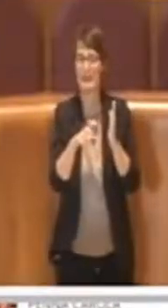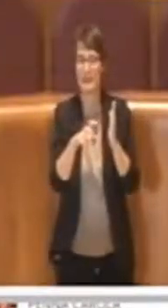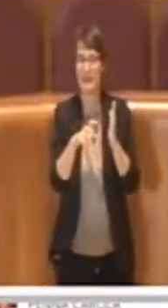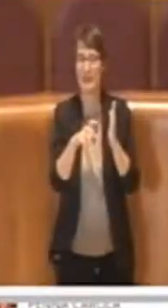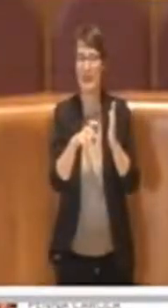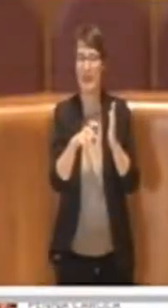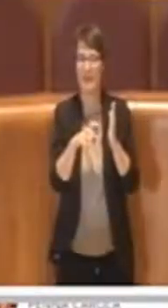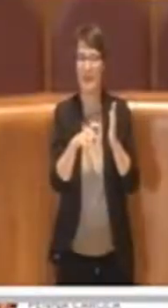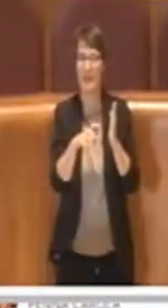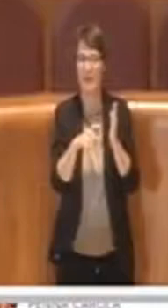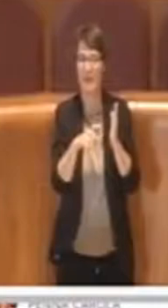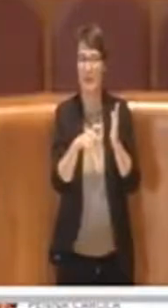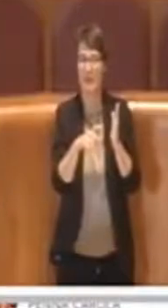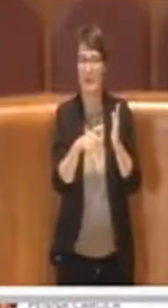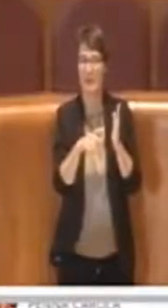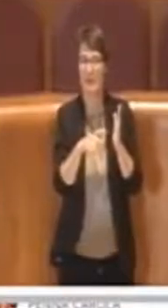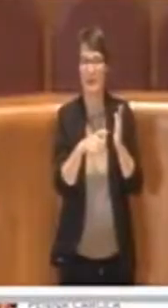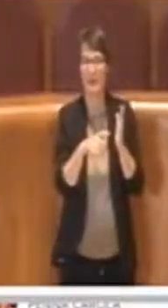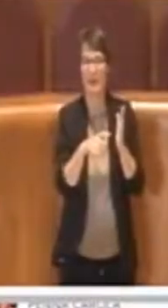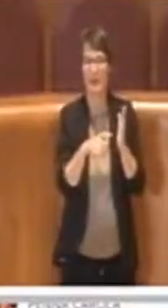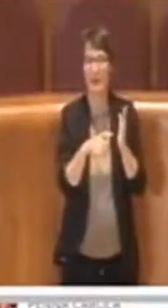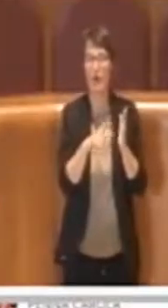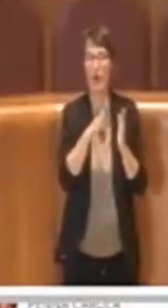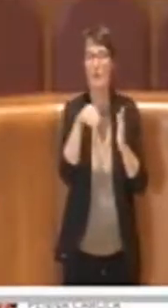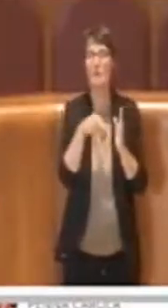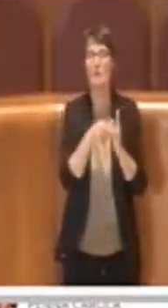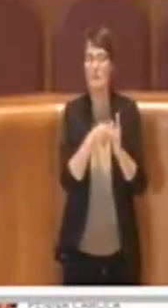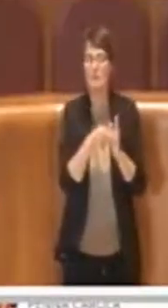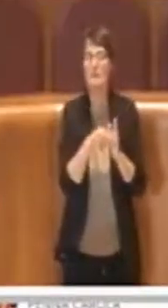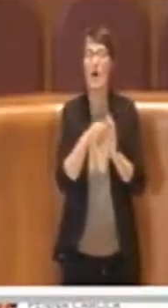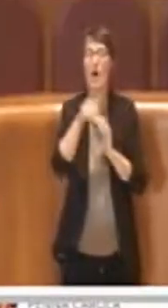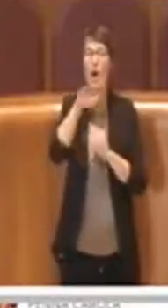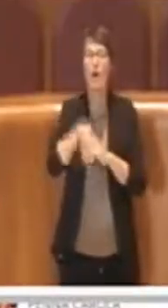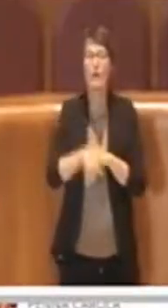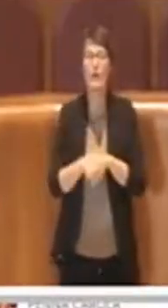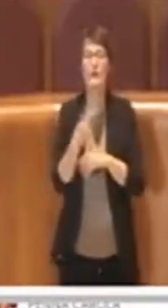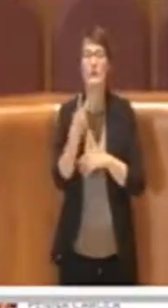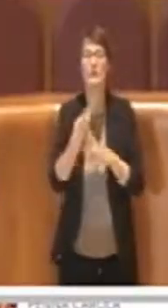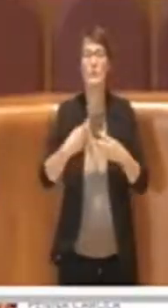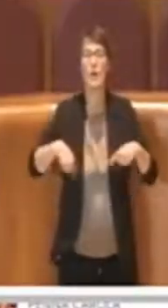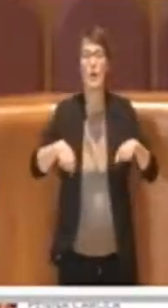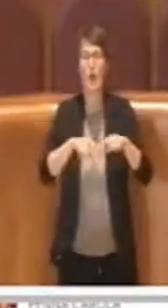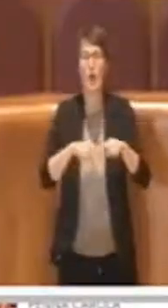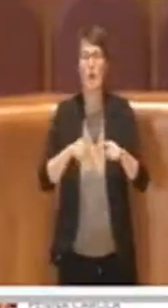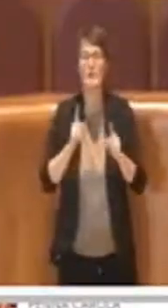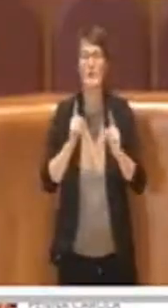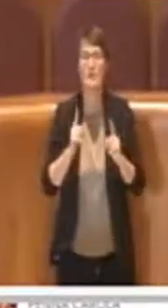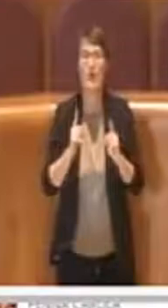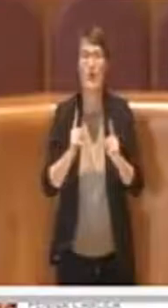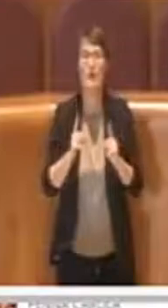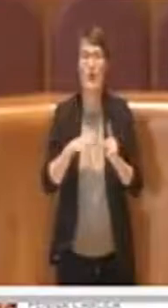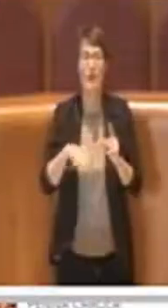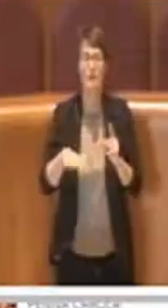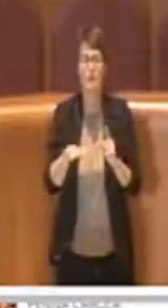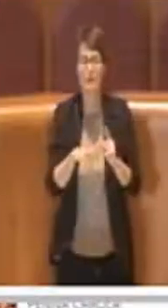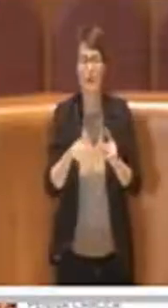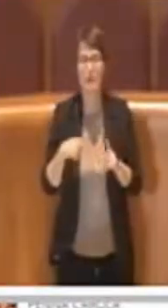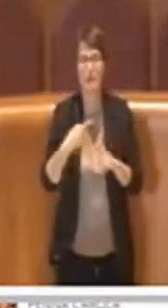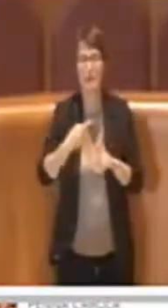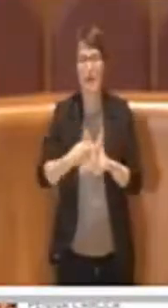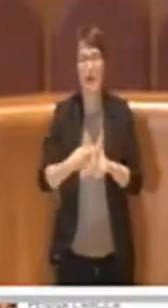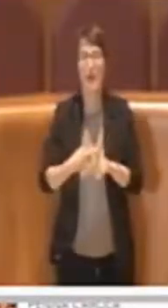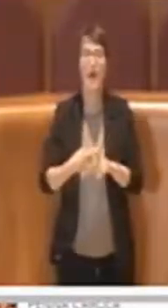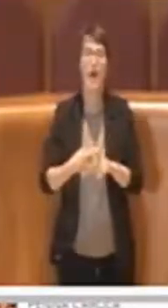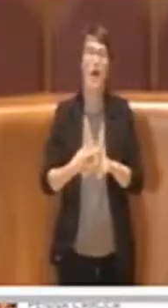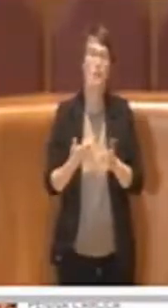le convocazioni delle due commissioni ambiente e anche l'espressione di una volontà